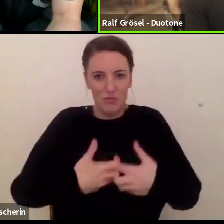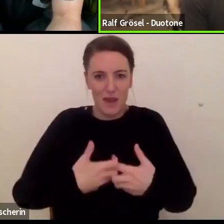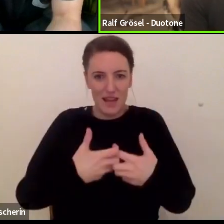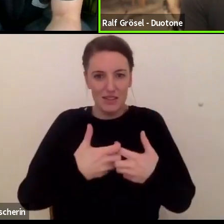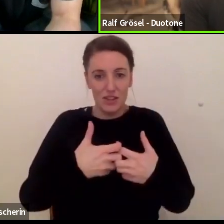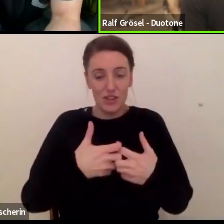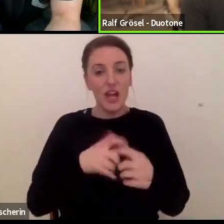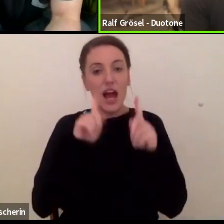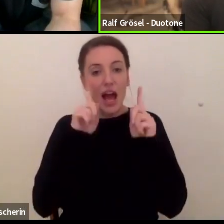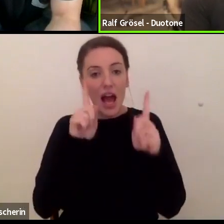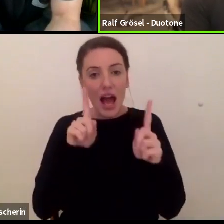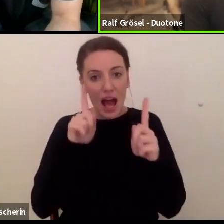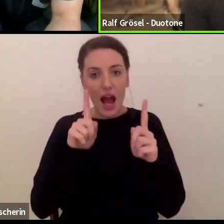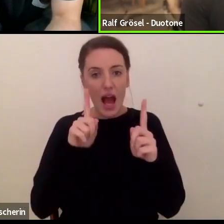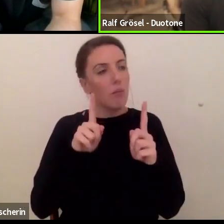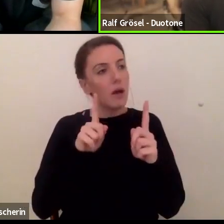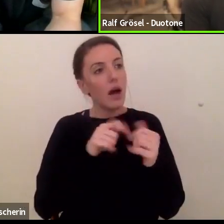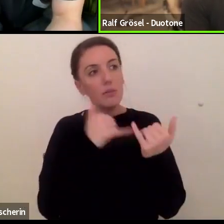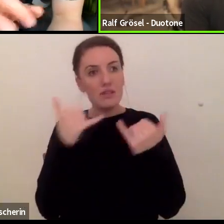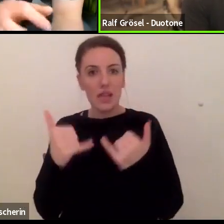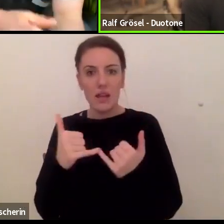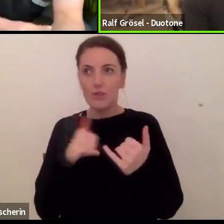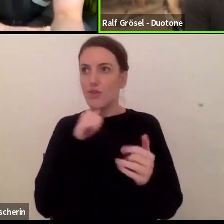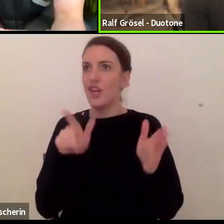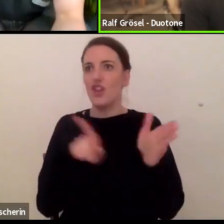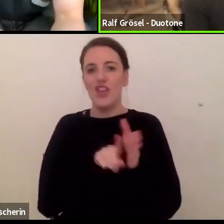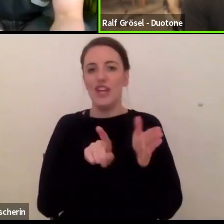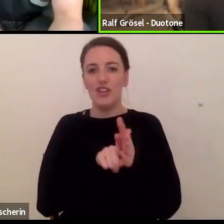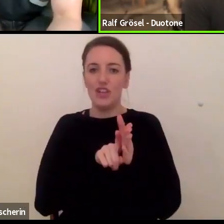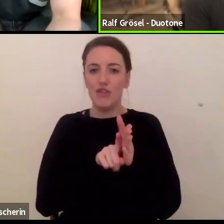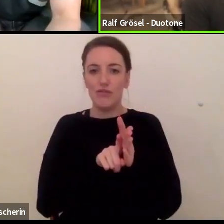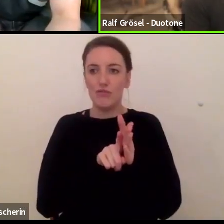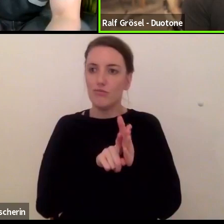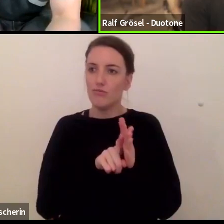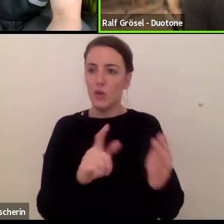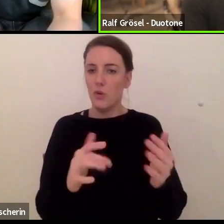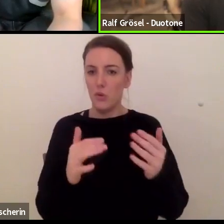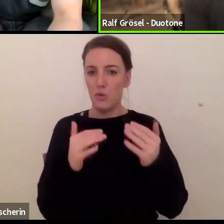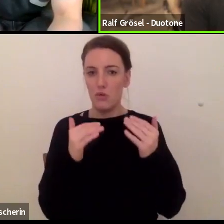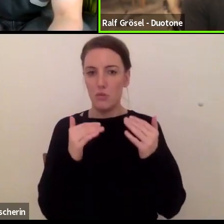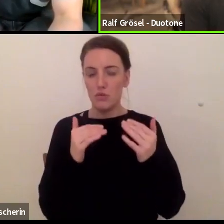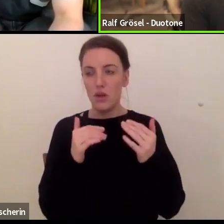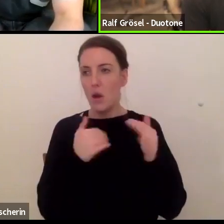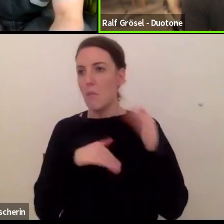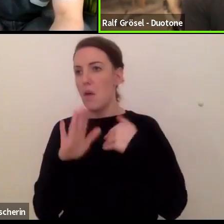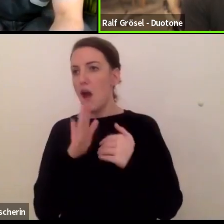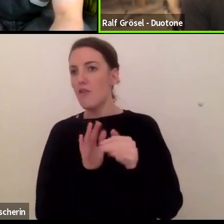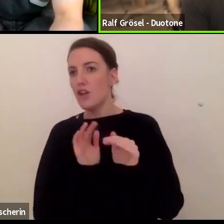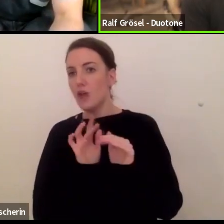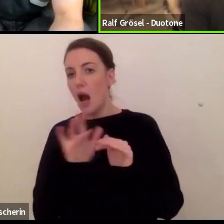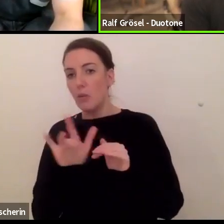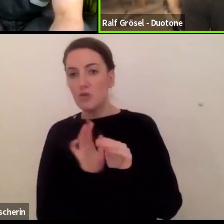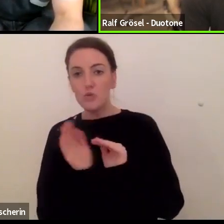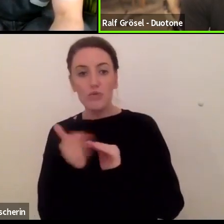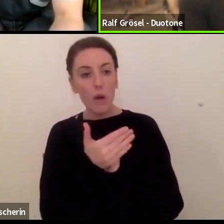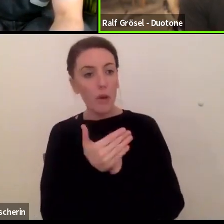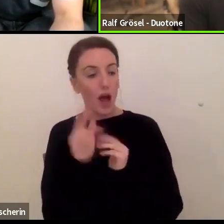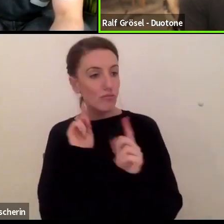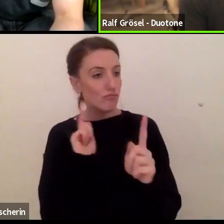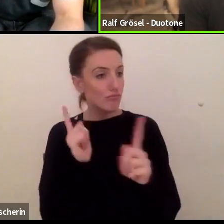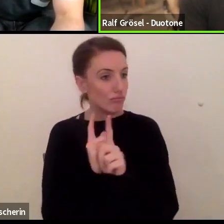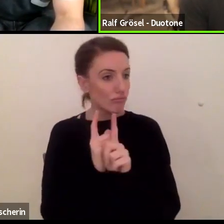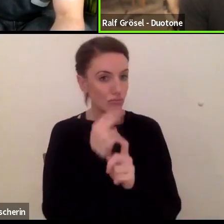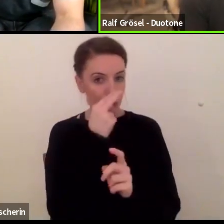oft vor, dass es negativ ist, es ist tatsächlich zum Glück eher so, dass man doch schon ab und zu mal irgendwo vorbeigeht und Zuton ist relativ stark